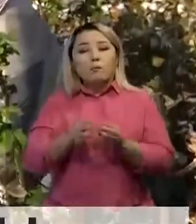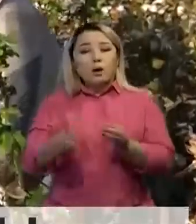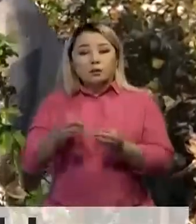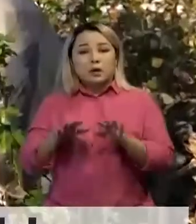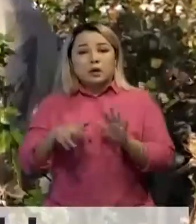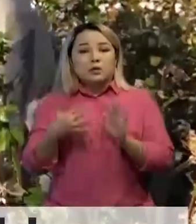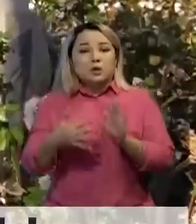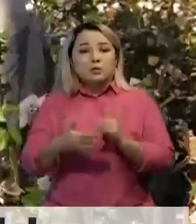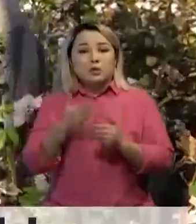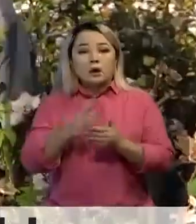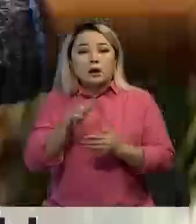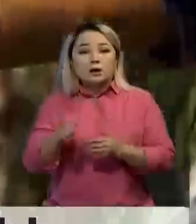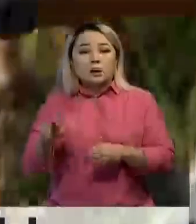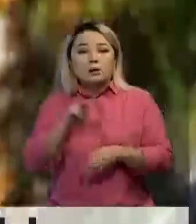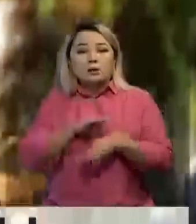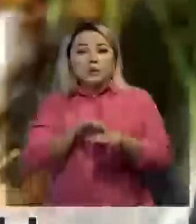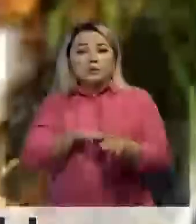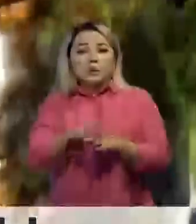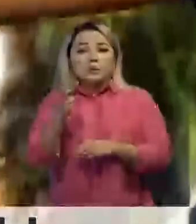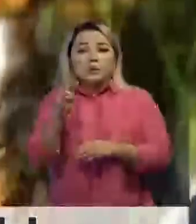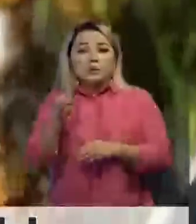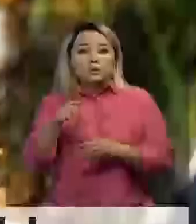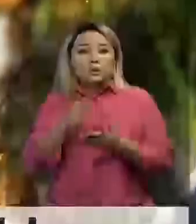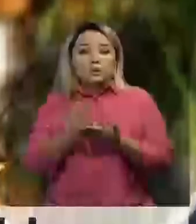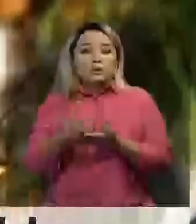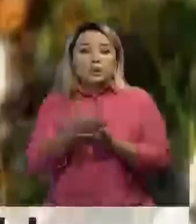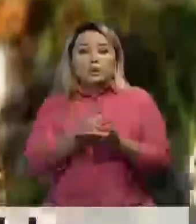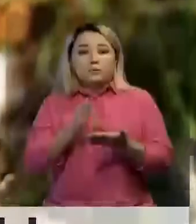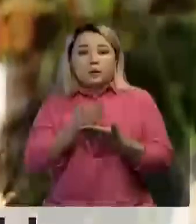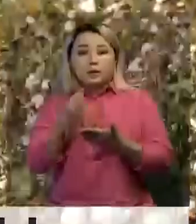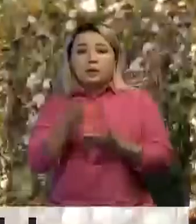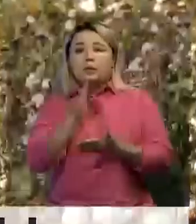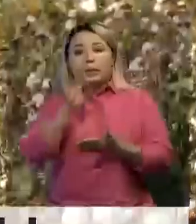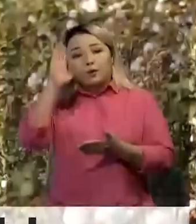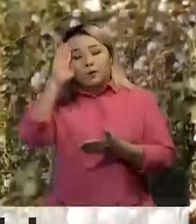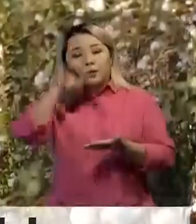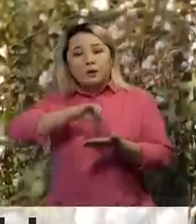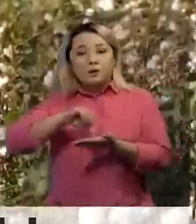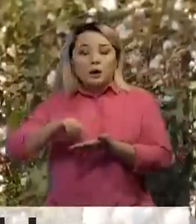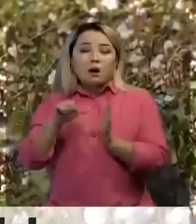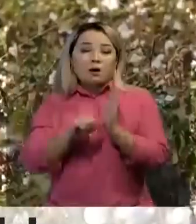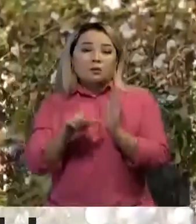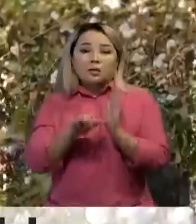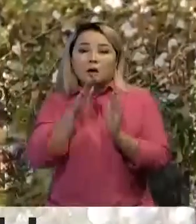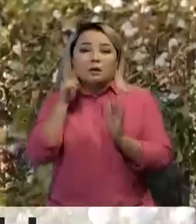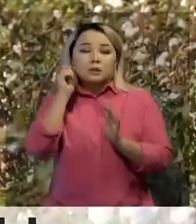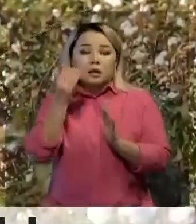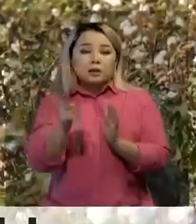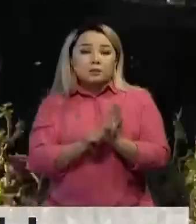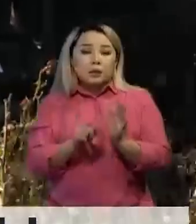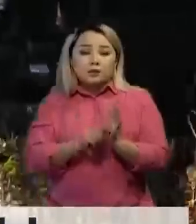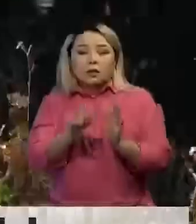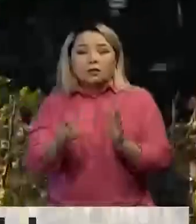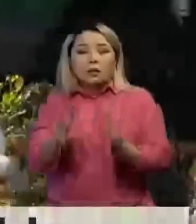елуге тарта адам еңбегетет. Күнні 200 келі өнім жинайтын дар бары. Көбі қыжы жігеттері жаса алпыстан асқана зейнеткелдерді